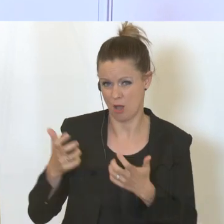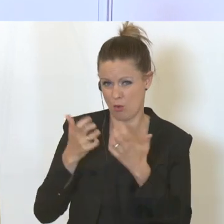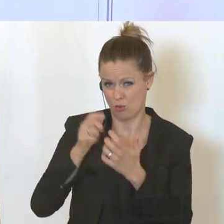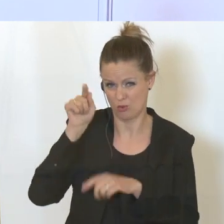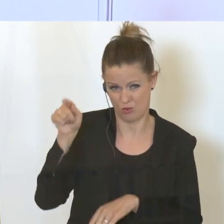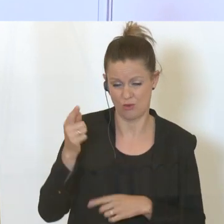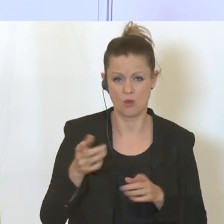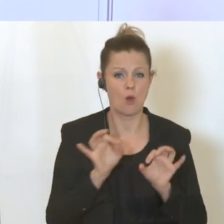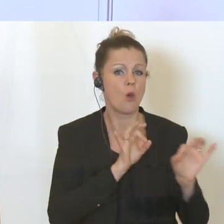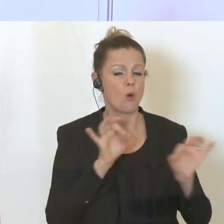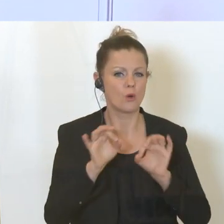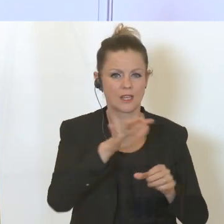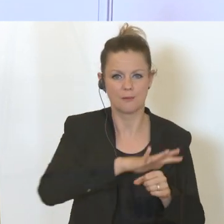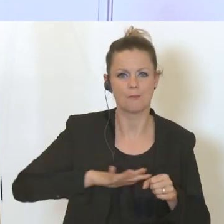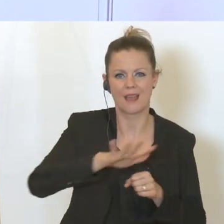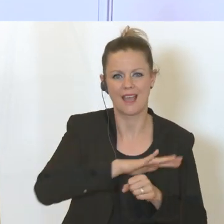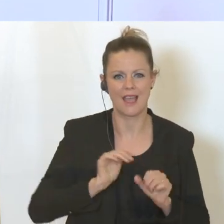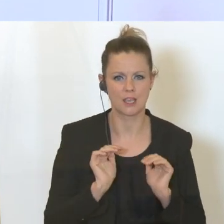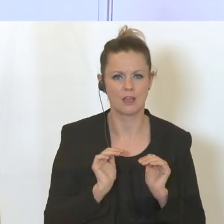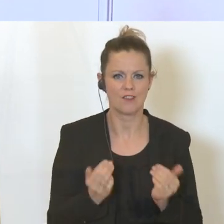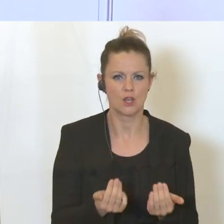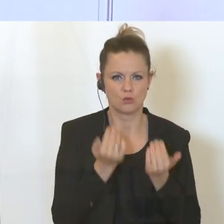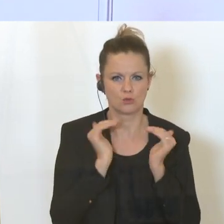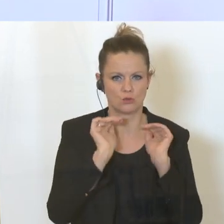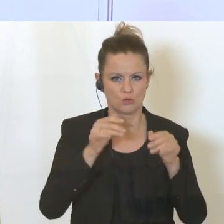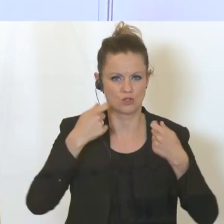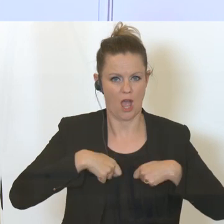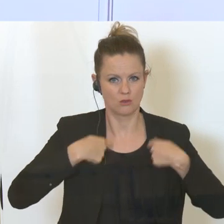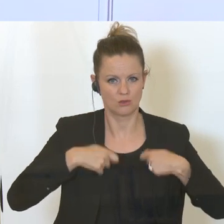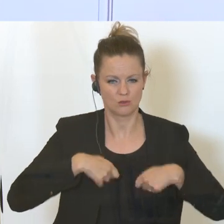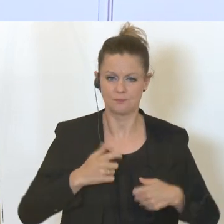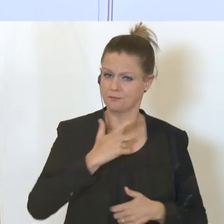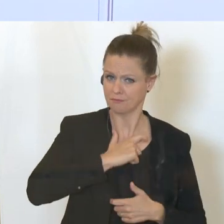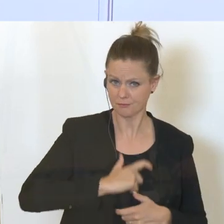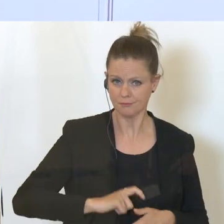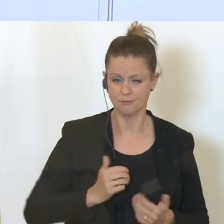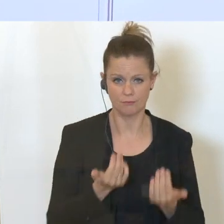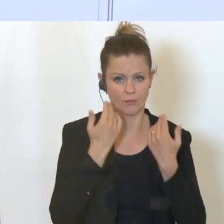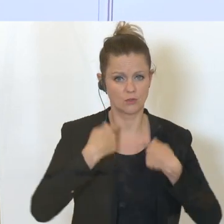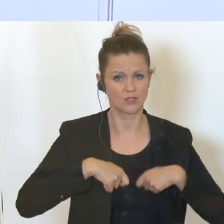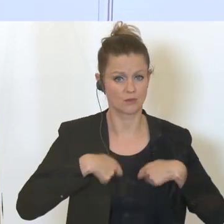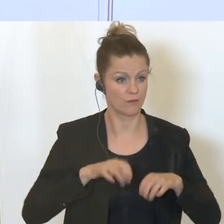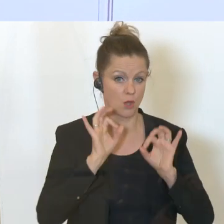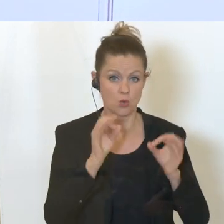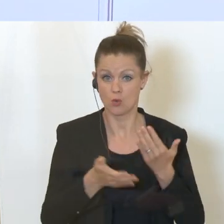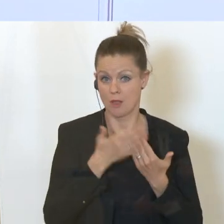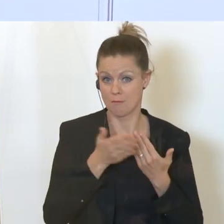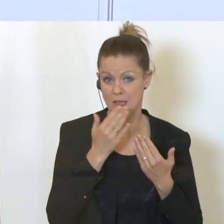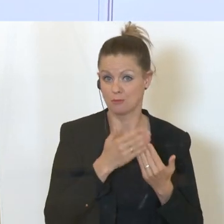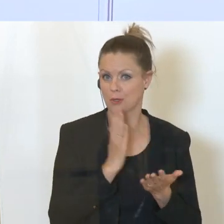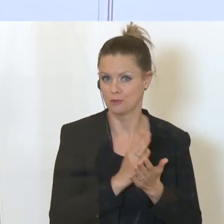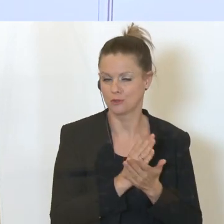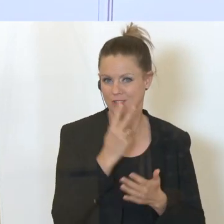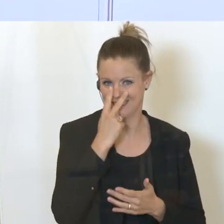oder auch im Bereich der Schutzausrüstung, der persönlichen Schutzausrüstung. Auch hier haben wir gute Beispiele gesehen,